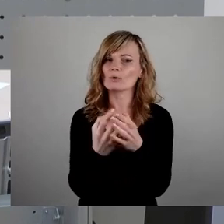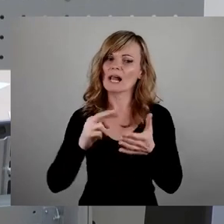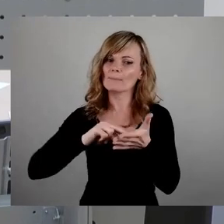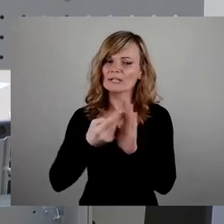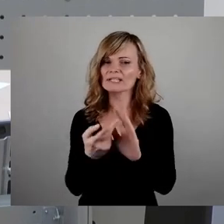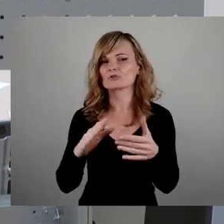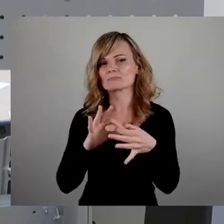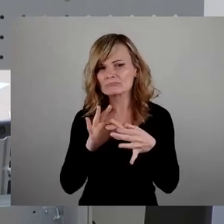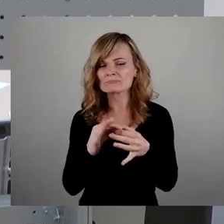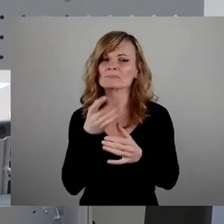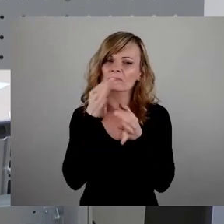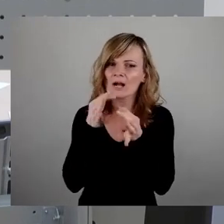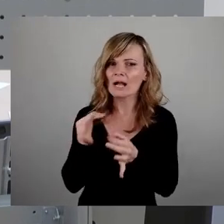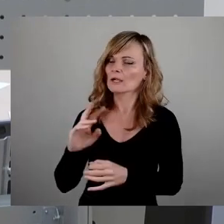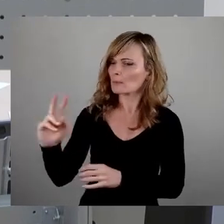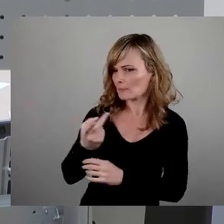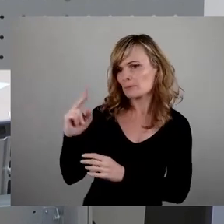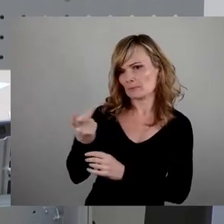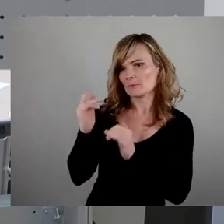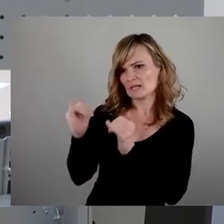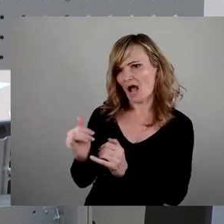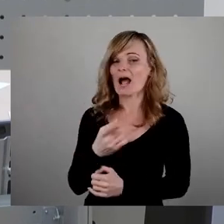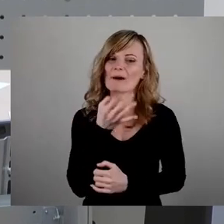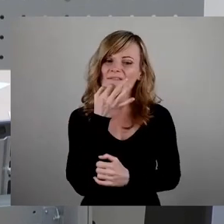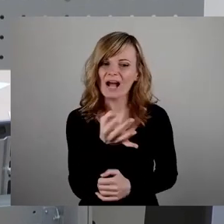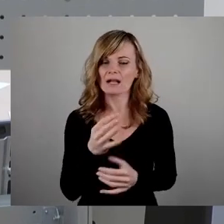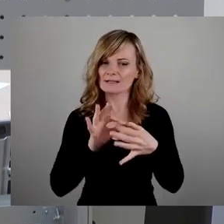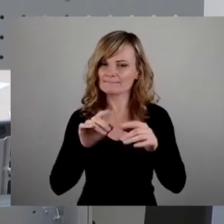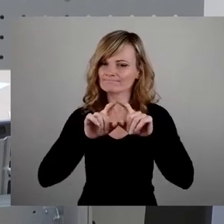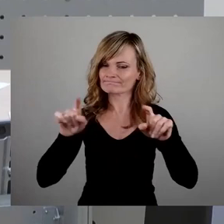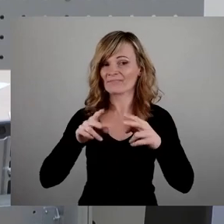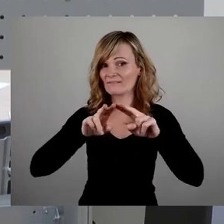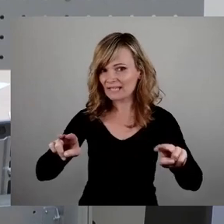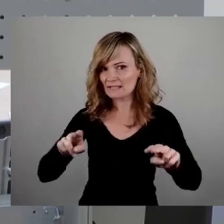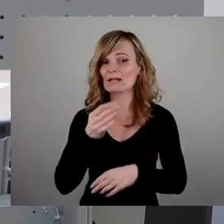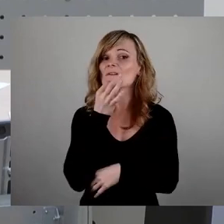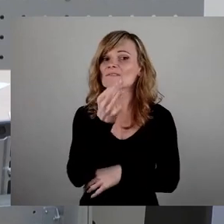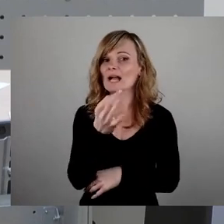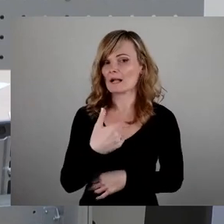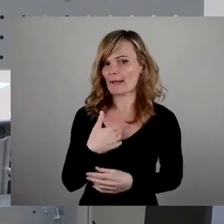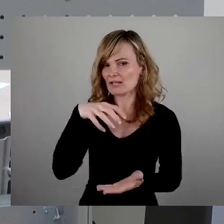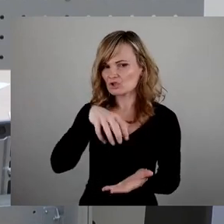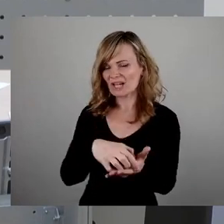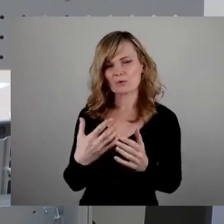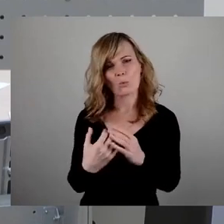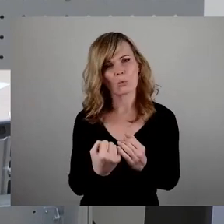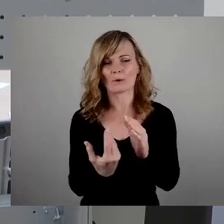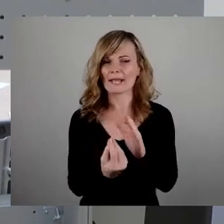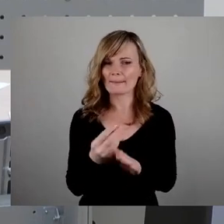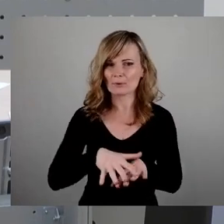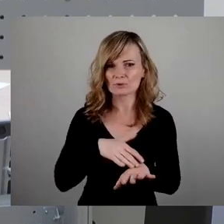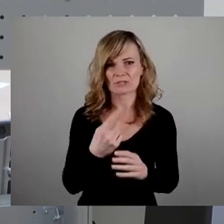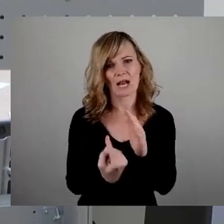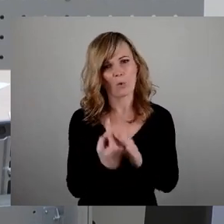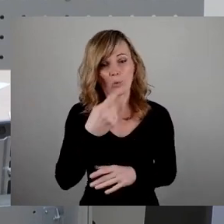Auseinandersetzung. Aber in der Frage des Friedens, einer Frage, die für meine Stadt von so großer emotionaler Bedeutung ist,